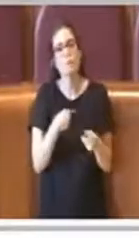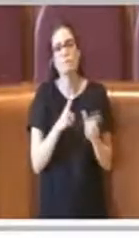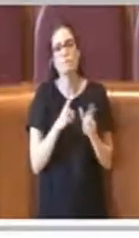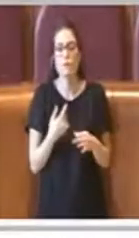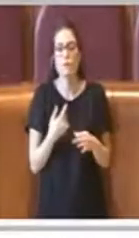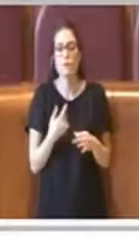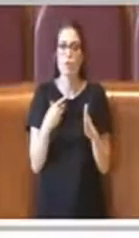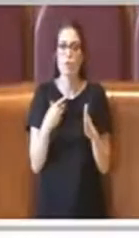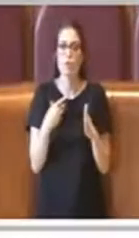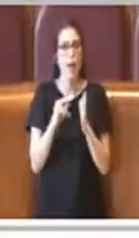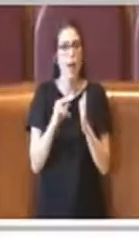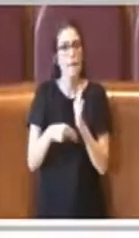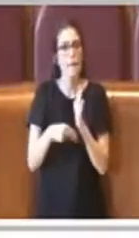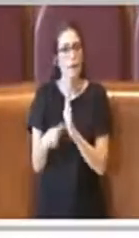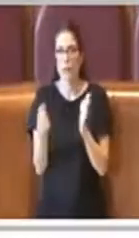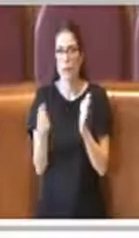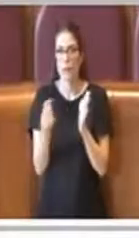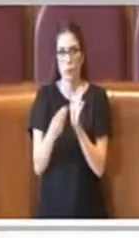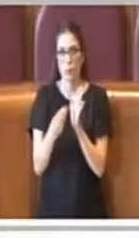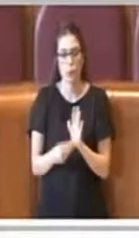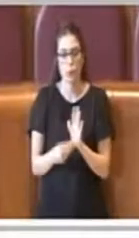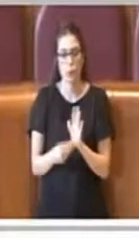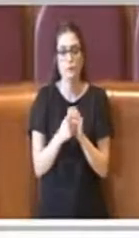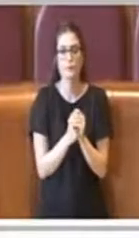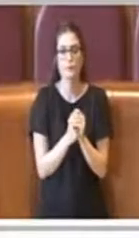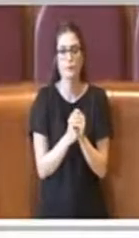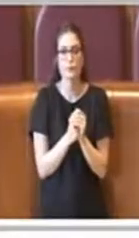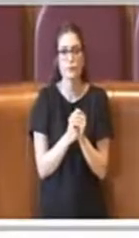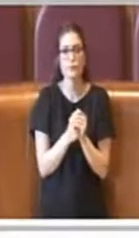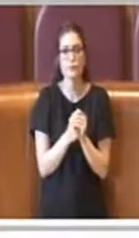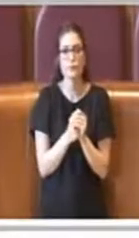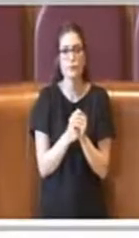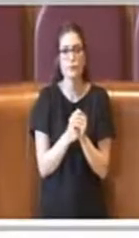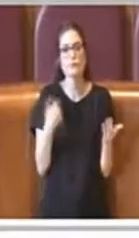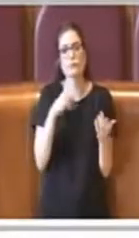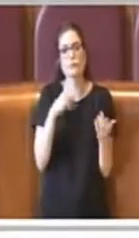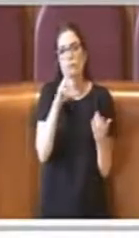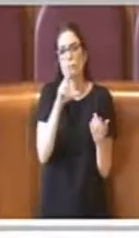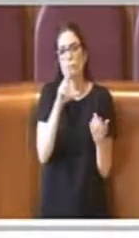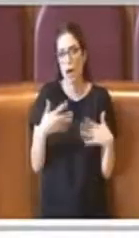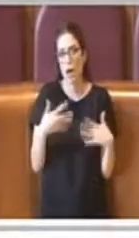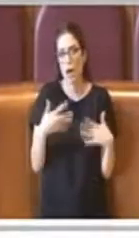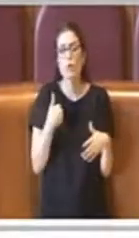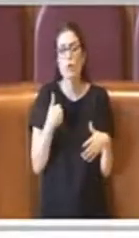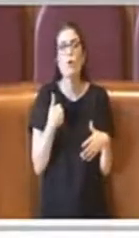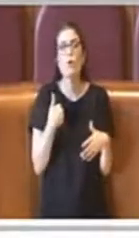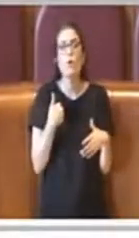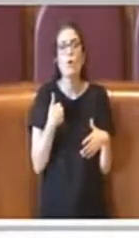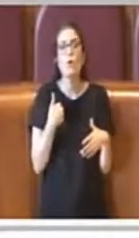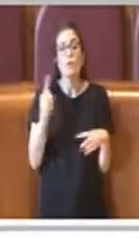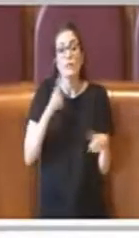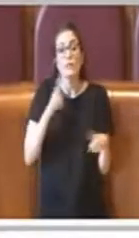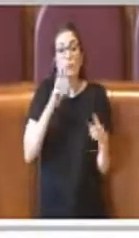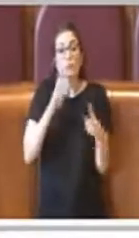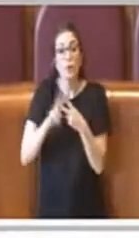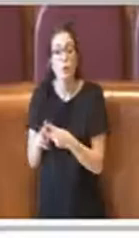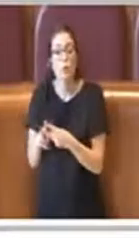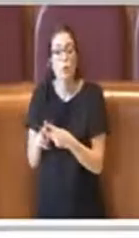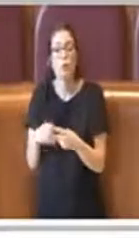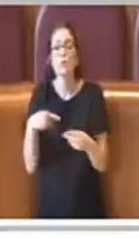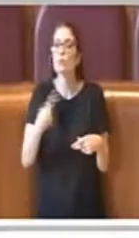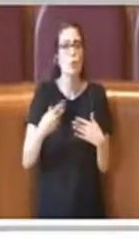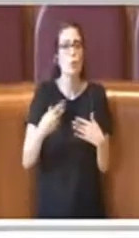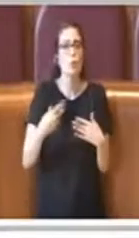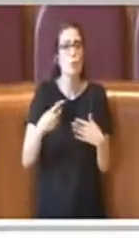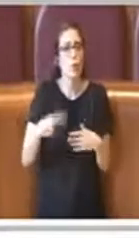queste modifiche che poi ho riportato negli amendamenti che ho presentato. Quindi come dicevo ci sono